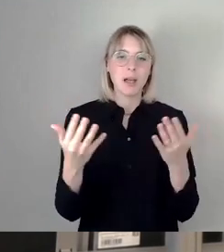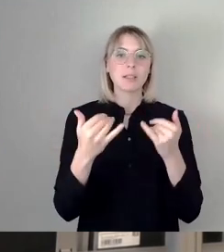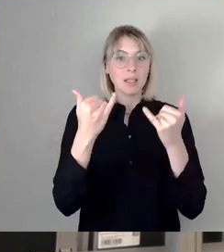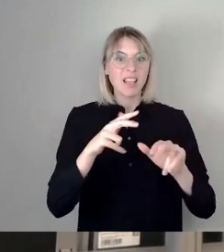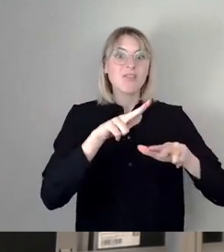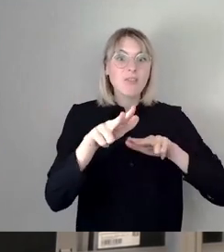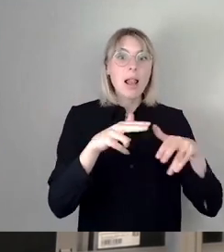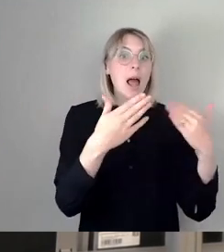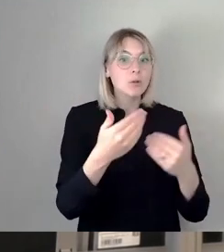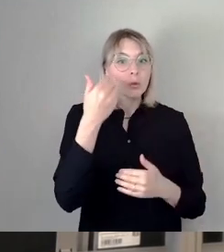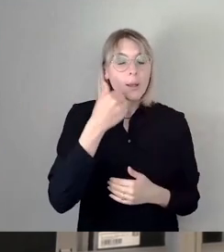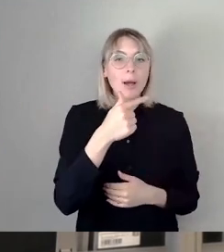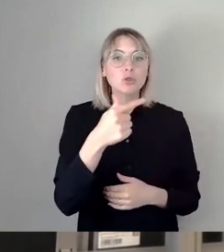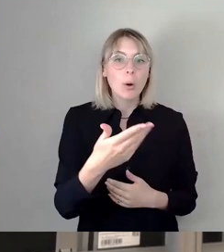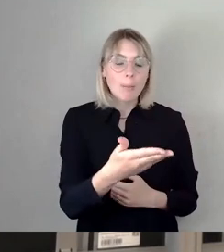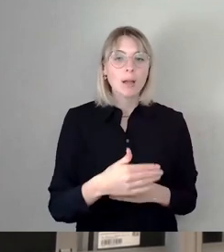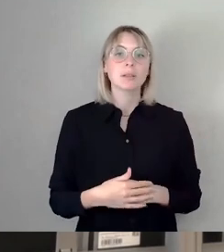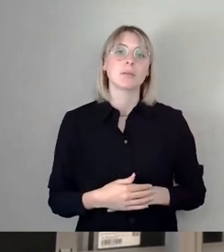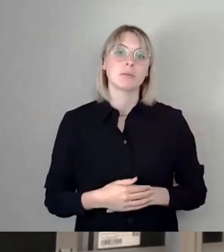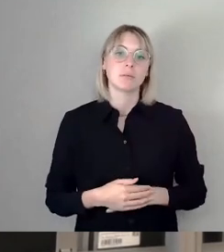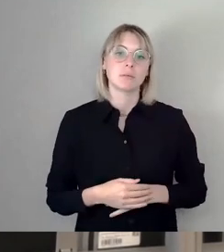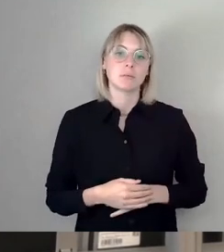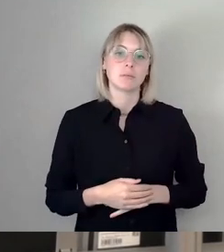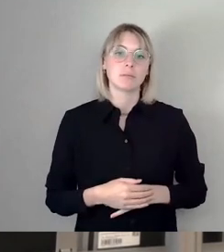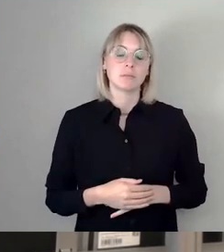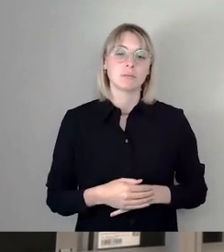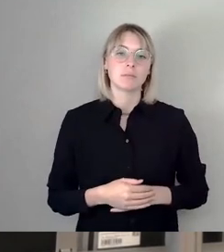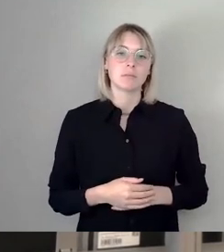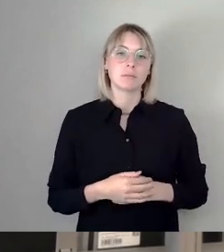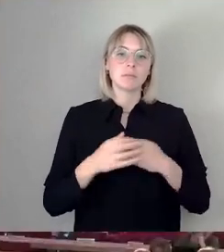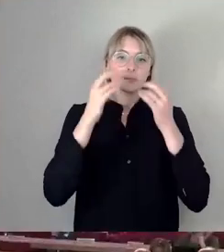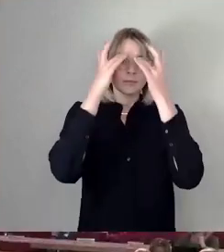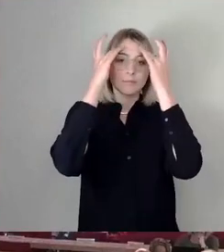Thomas. Kannst wieder runterkochen. Also, es hat ...